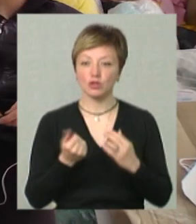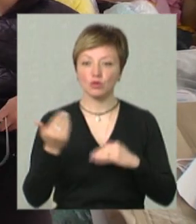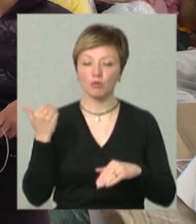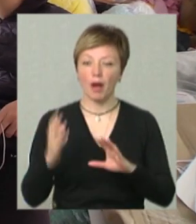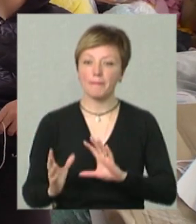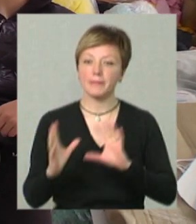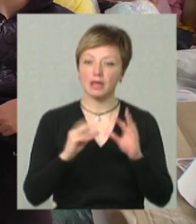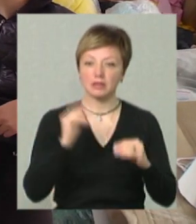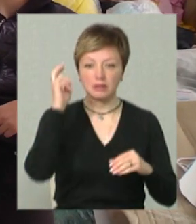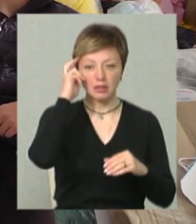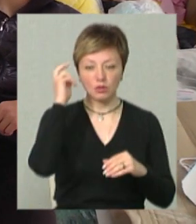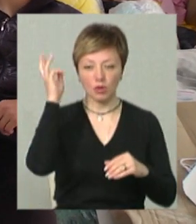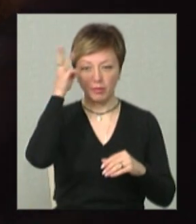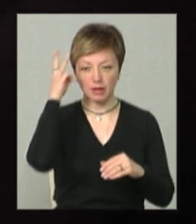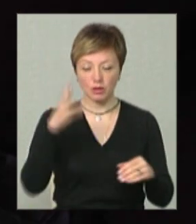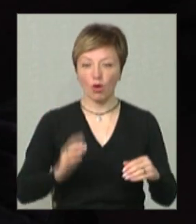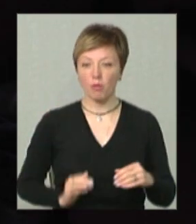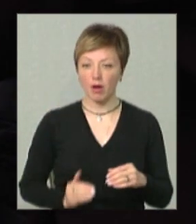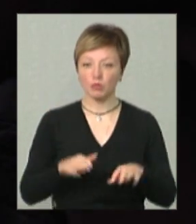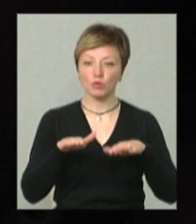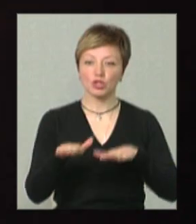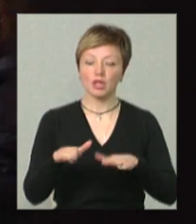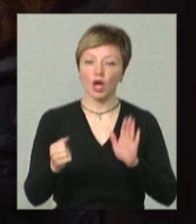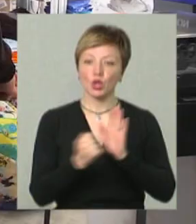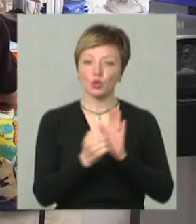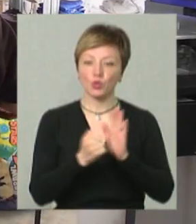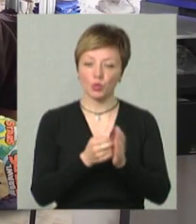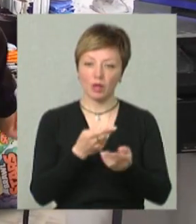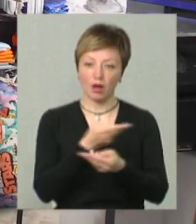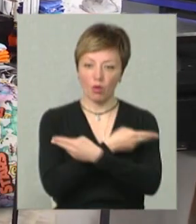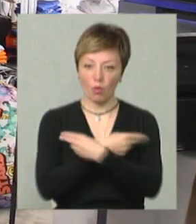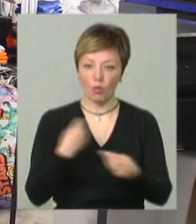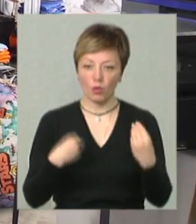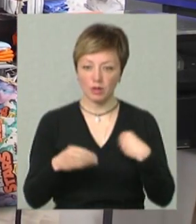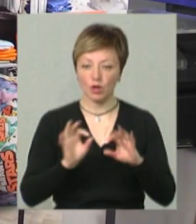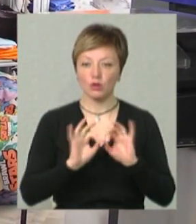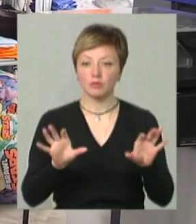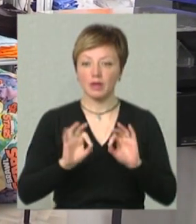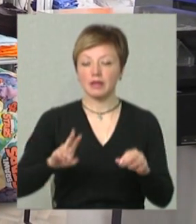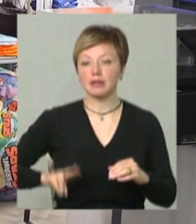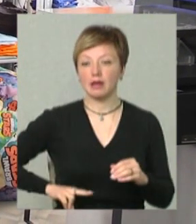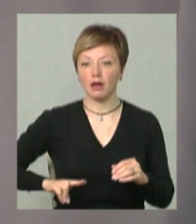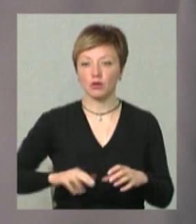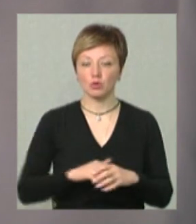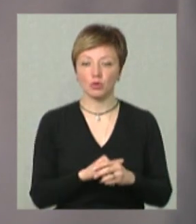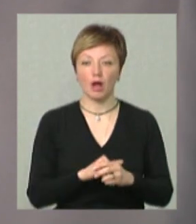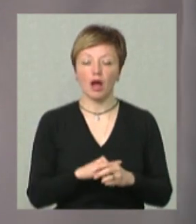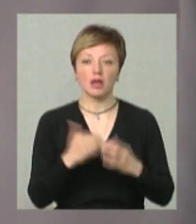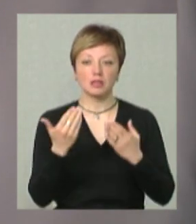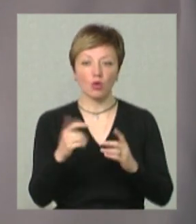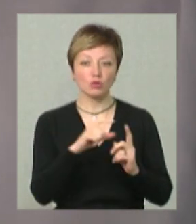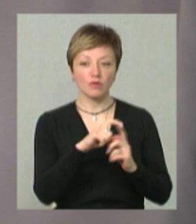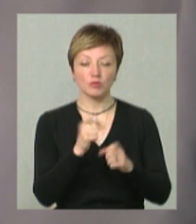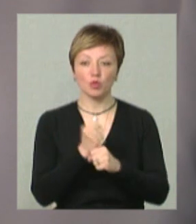переїхала зі столиці до Хмельницького компанія з пошиття та друку на текстилі, розповідає її директор Станіслав Кривулянський. За його